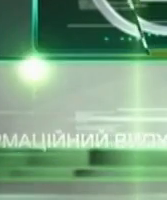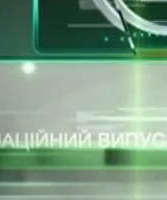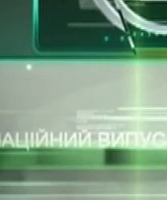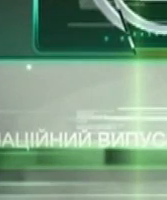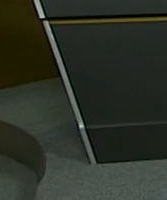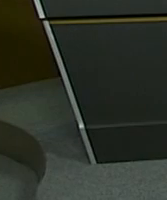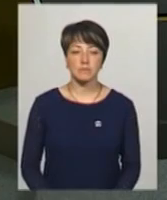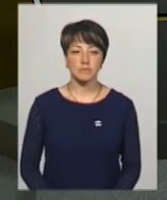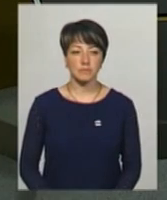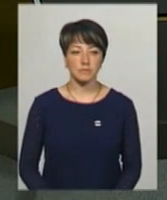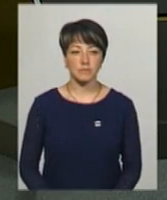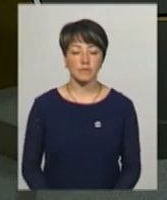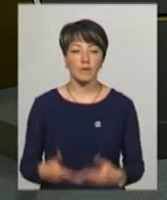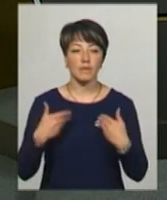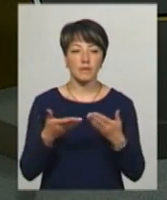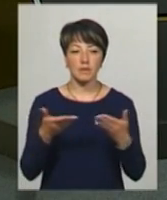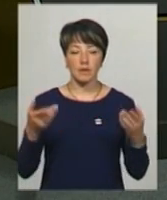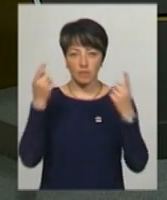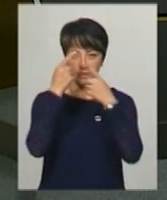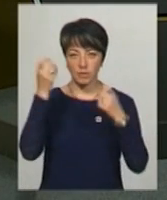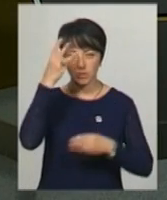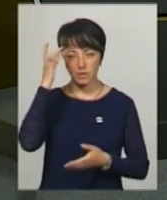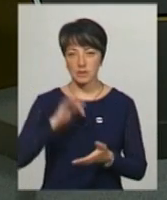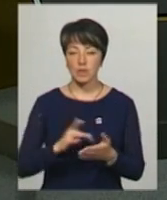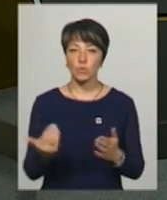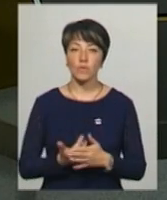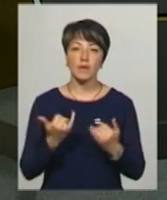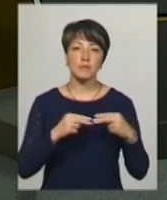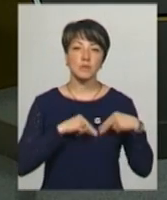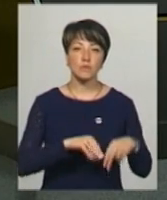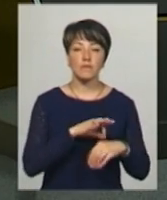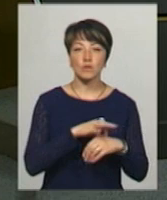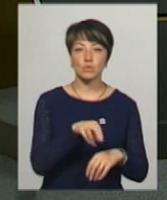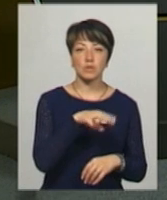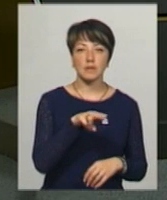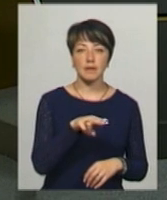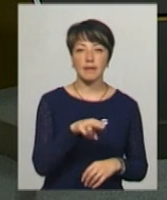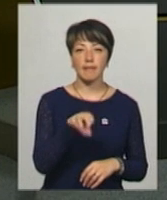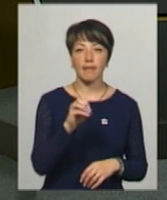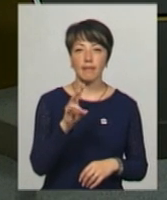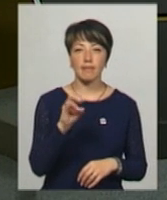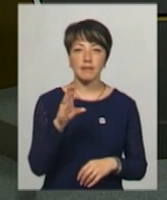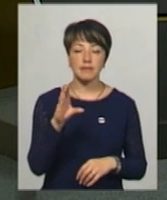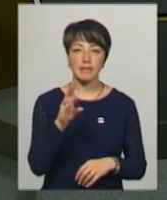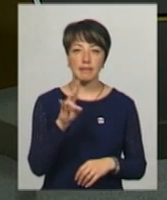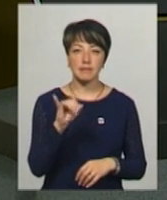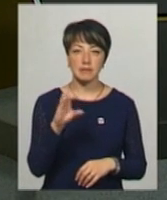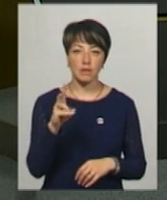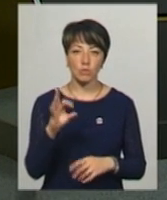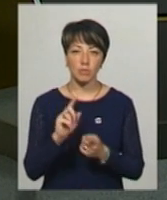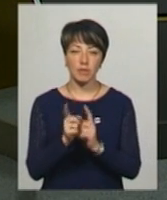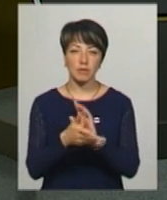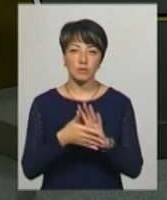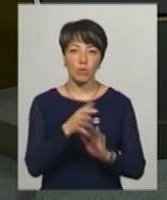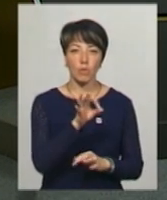Музика Вітаю, ефірі Поділляцентр, випуску новин. У студії для вас працюють ведуча Дарина Денисенко, переклад на жестову